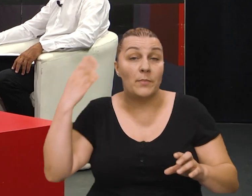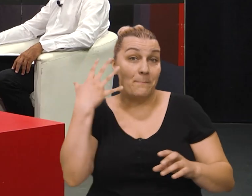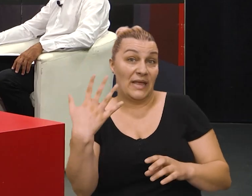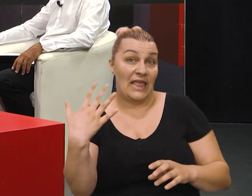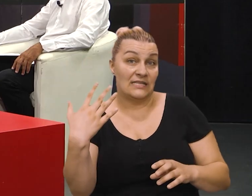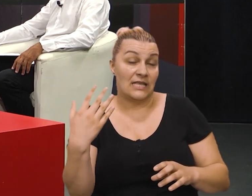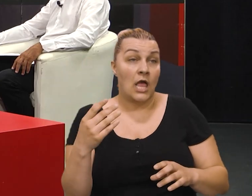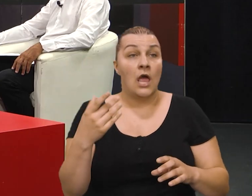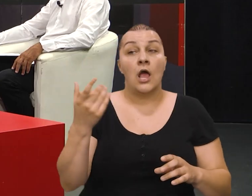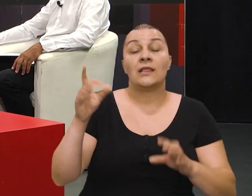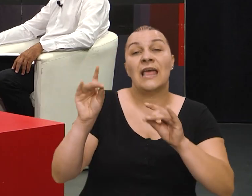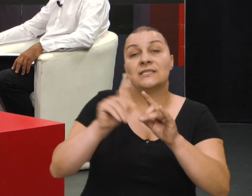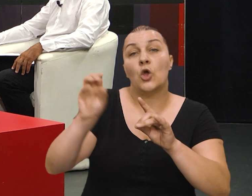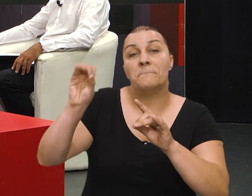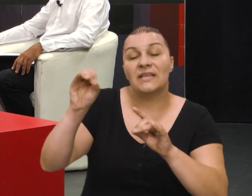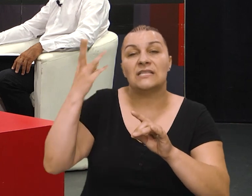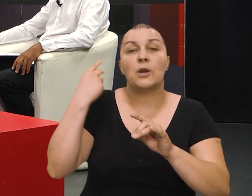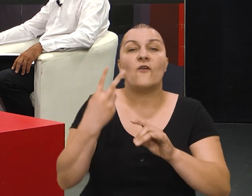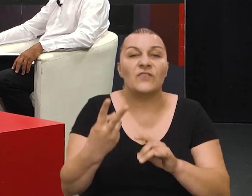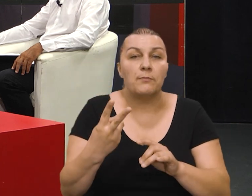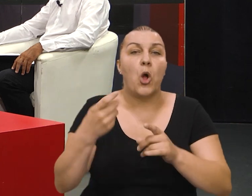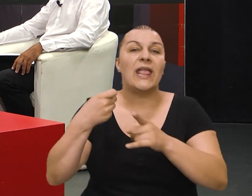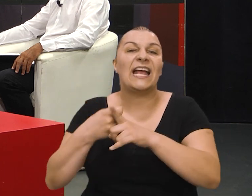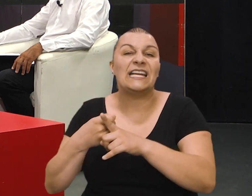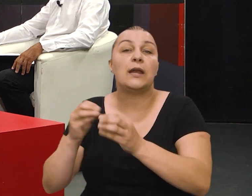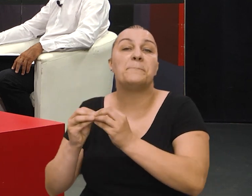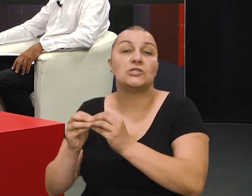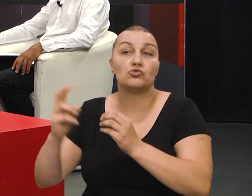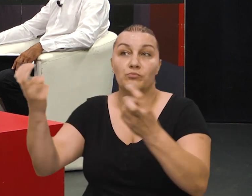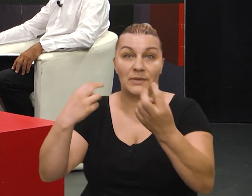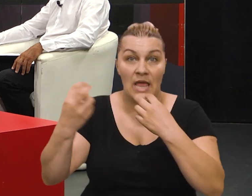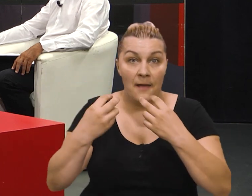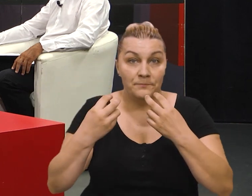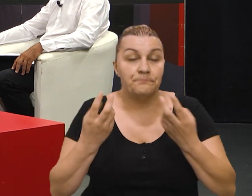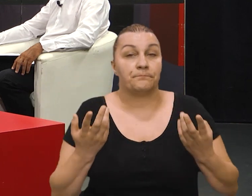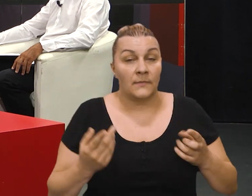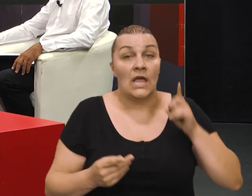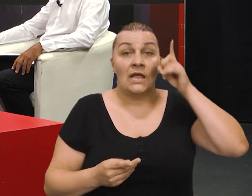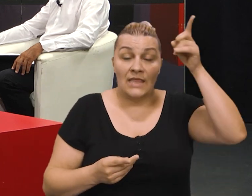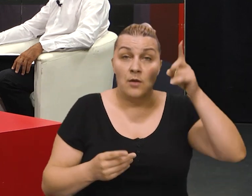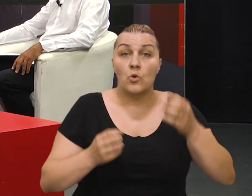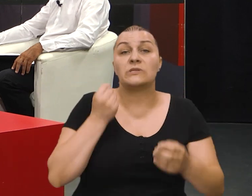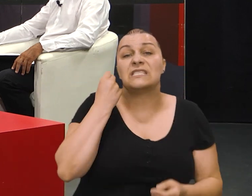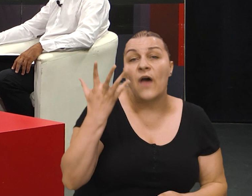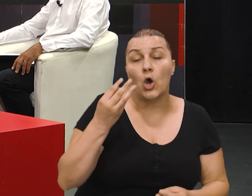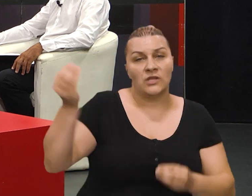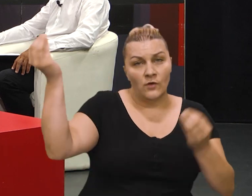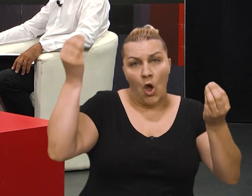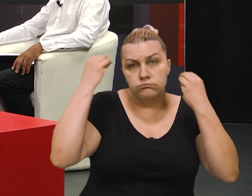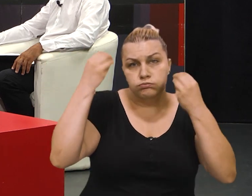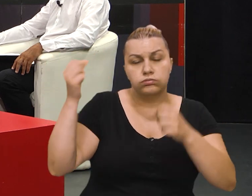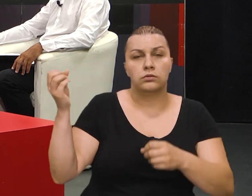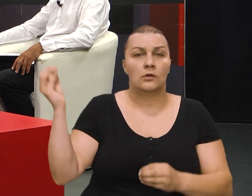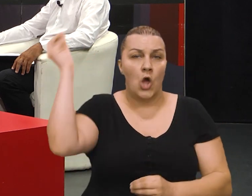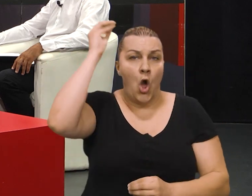uz jedno desetak 15 njih iz Knina Vrpolja po otkonje i biskupje. Je gore, ali je uz svakodnevnu